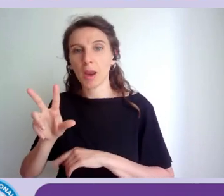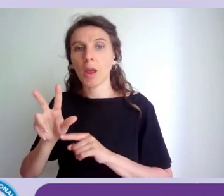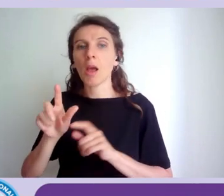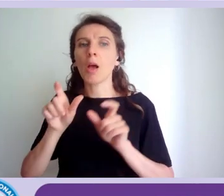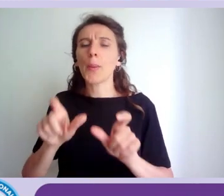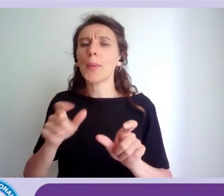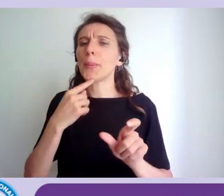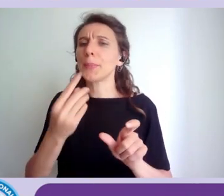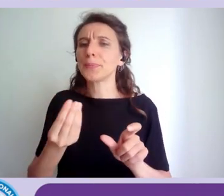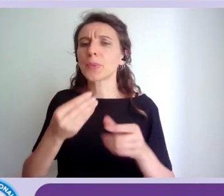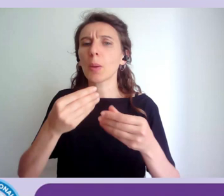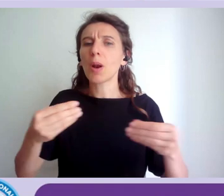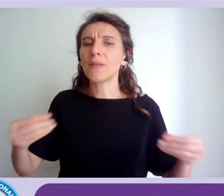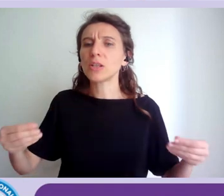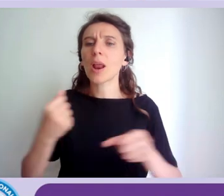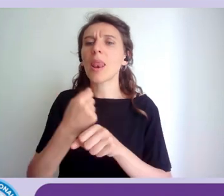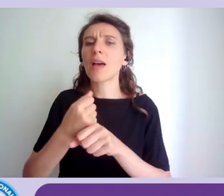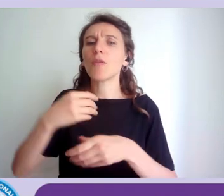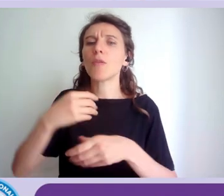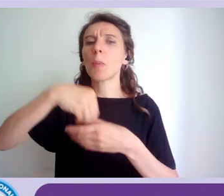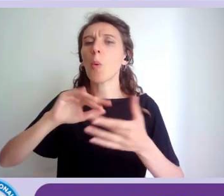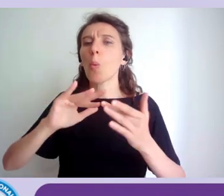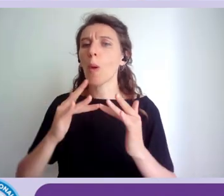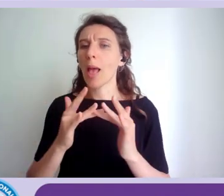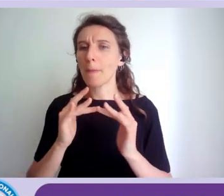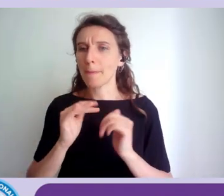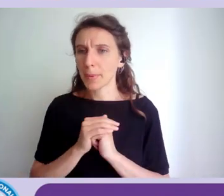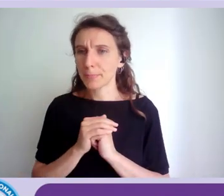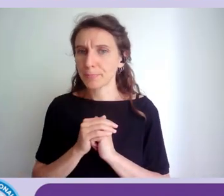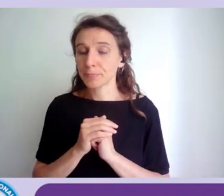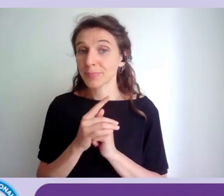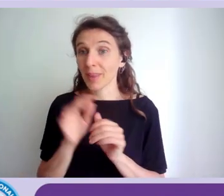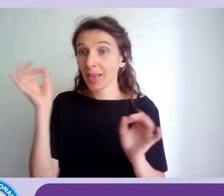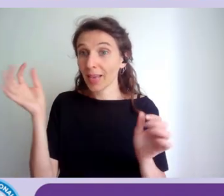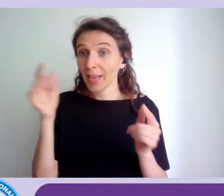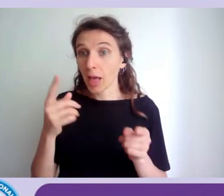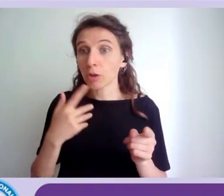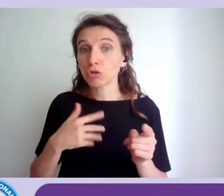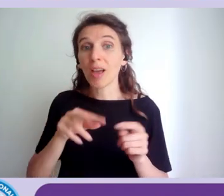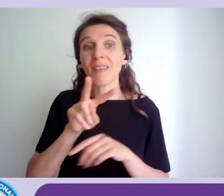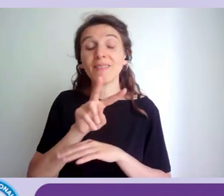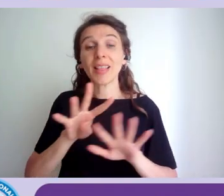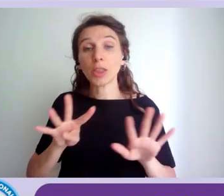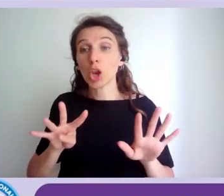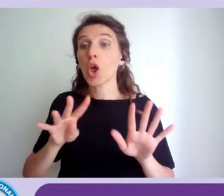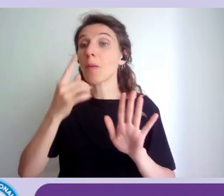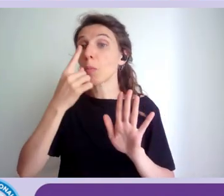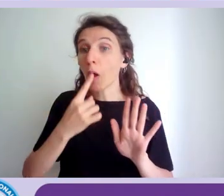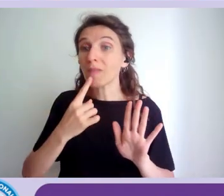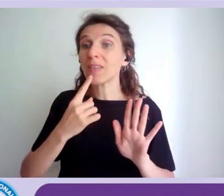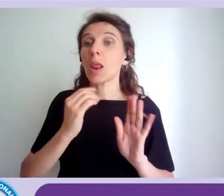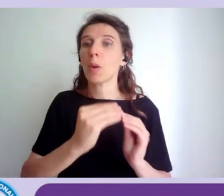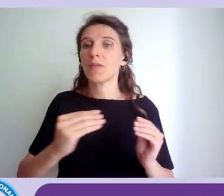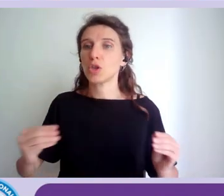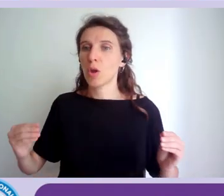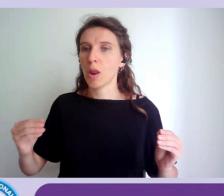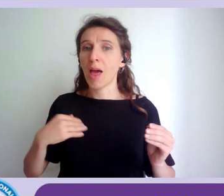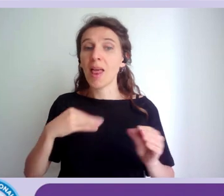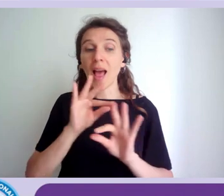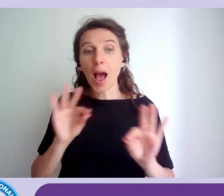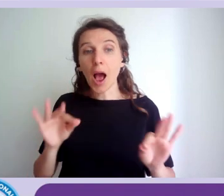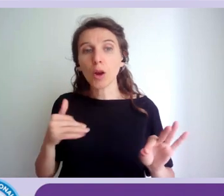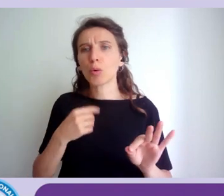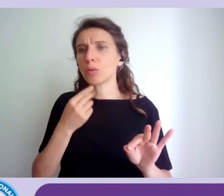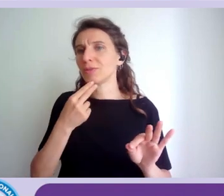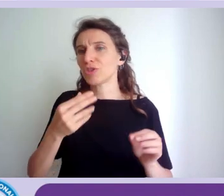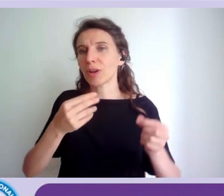le professionalità operanti nel web e quindi in questo caso ci sono 29 profili professionali di cui alcuni li abbiamo